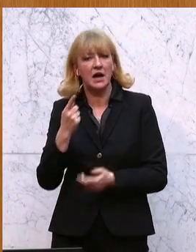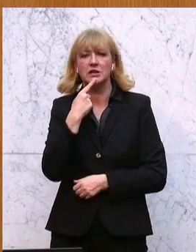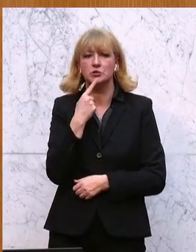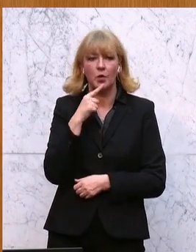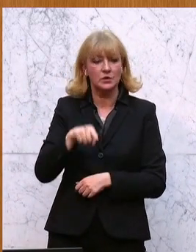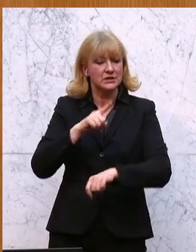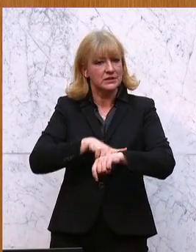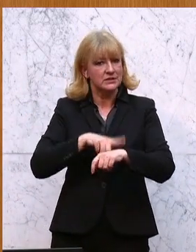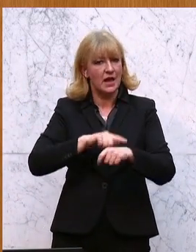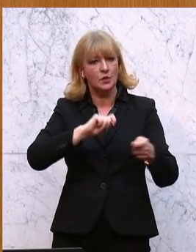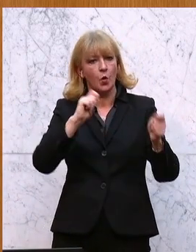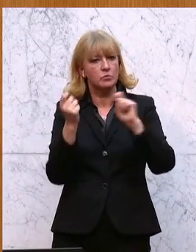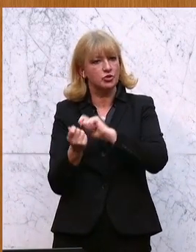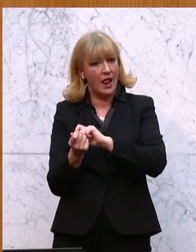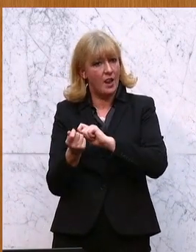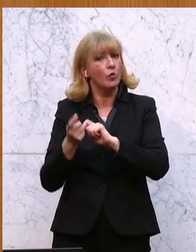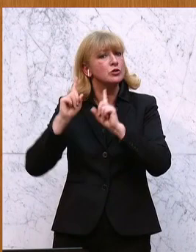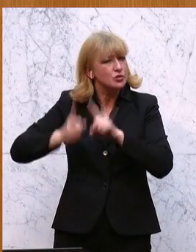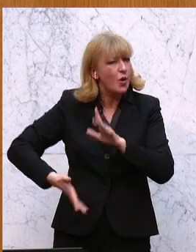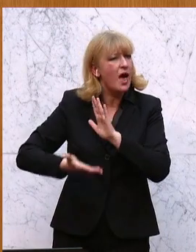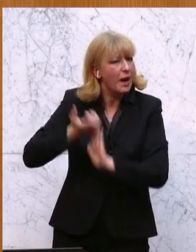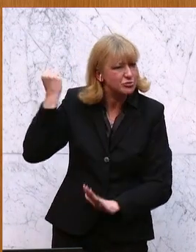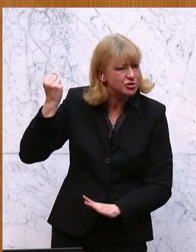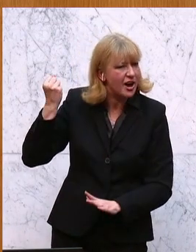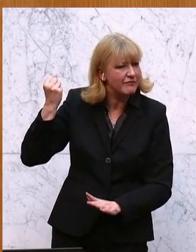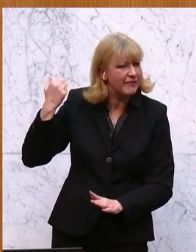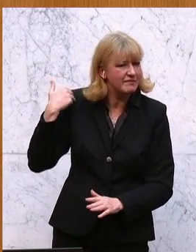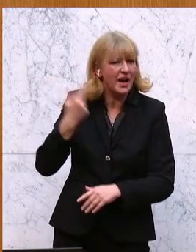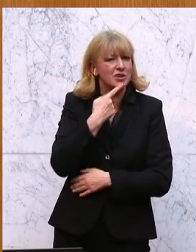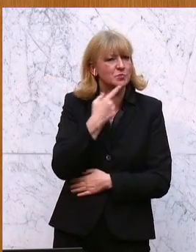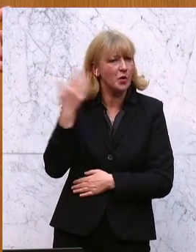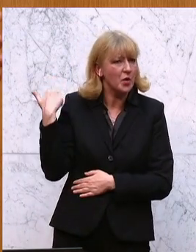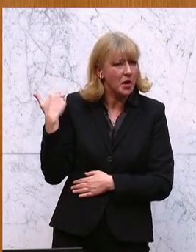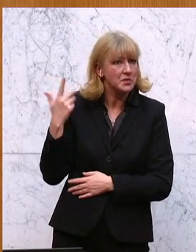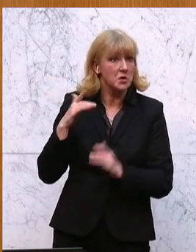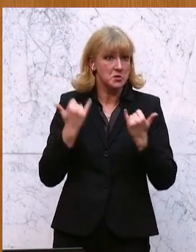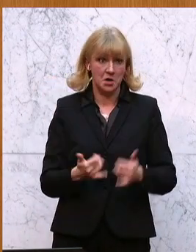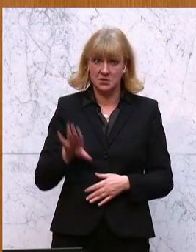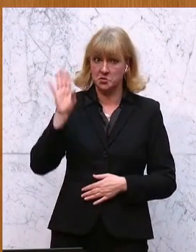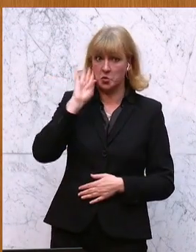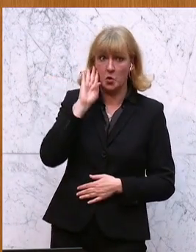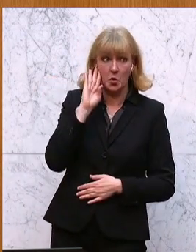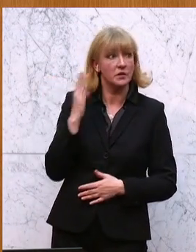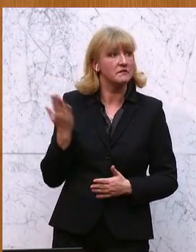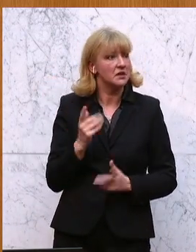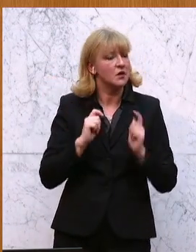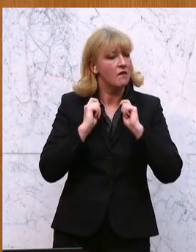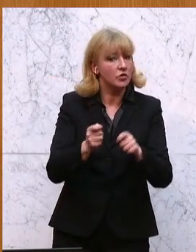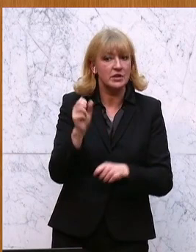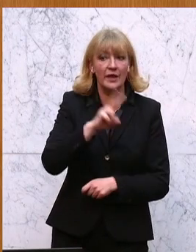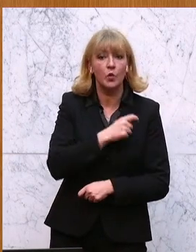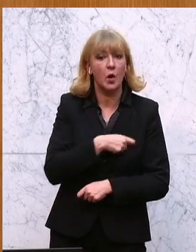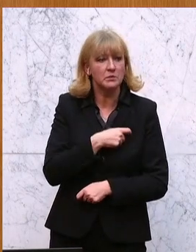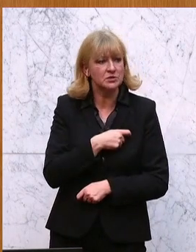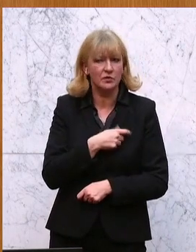dass diese Zeitumstellung abgeschafft werden soll. Und wir haben auch jetzt gehört, die Vorschläge der EU-Kommission